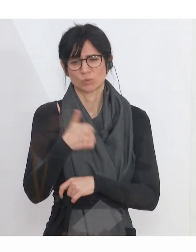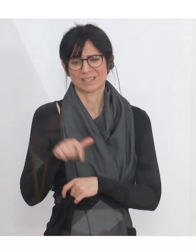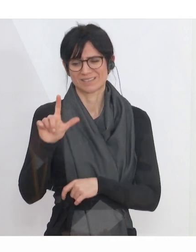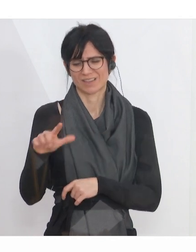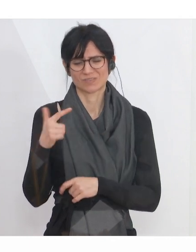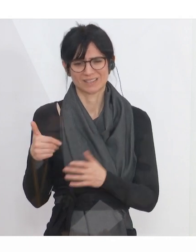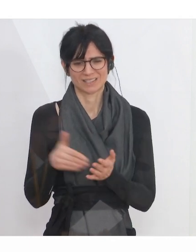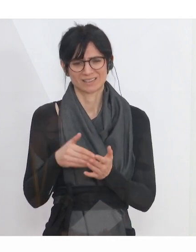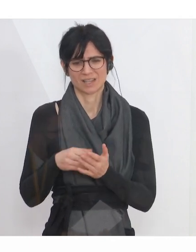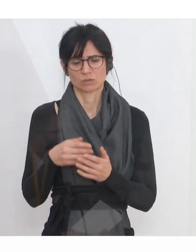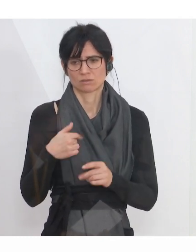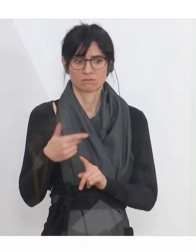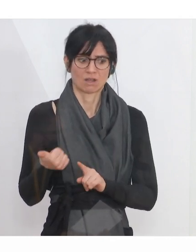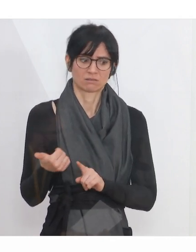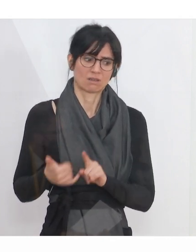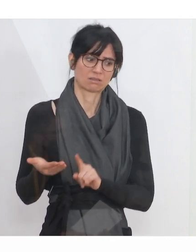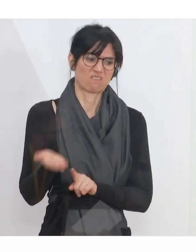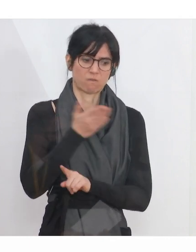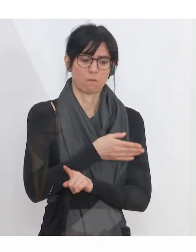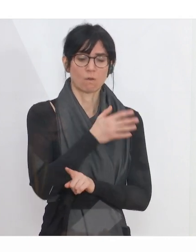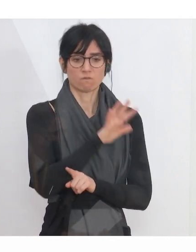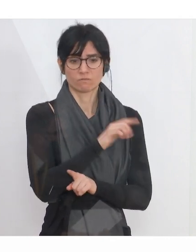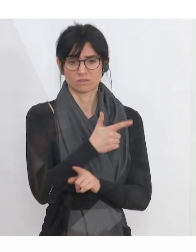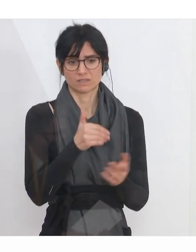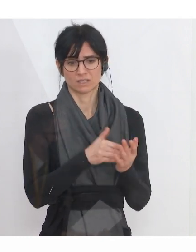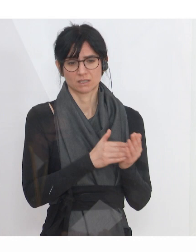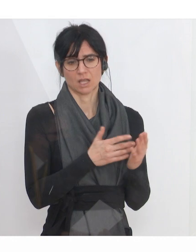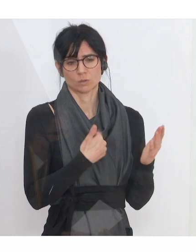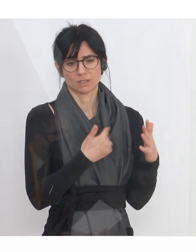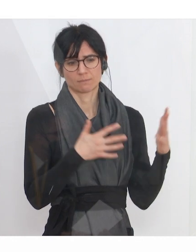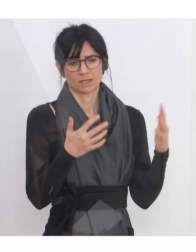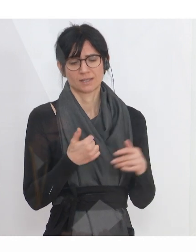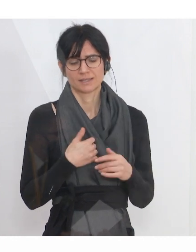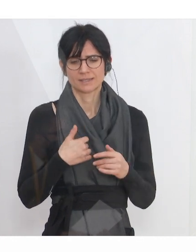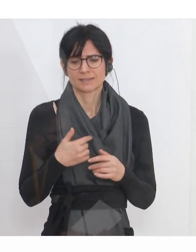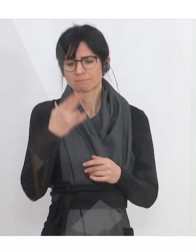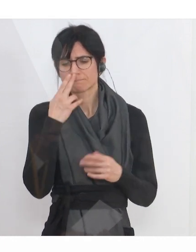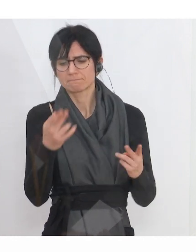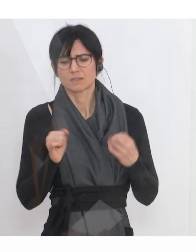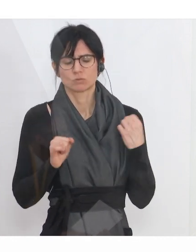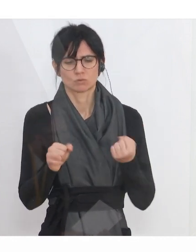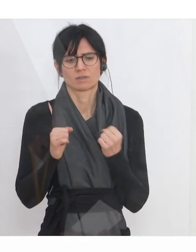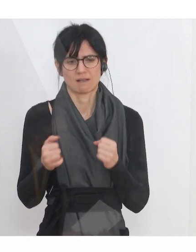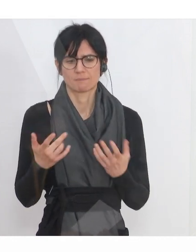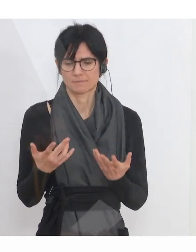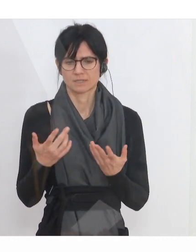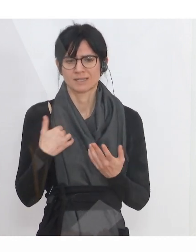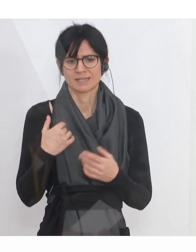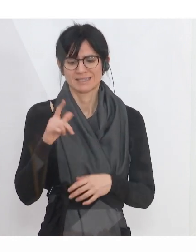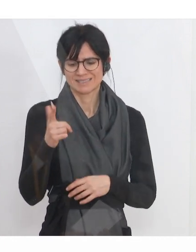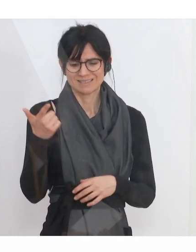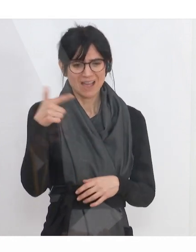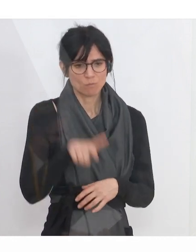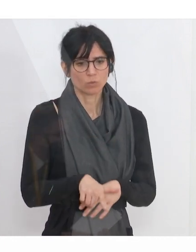Das waren im Jahr davor 25.000 mehr. Also man sieht auch, dass es eine relativ große Dynamik gibt. Innerhalb von nur zwei